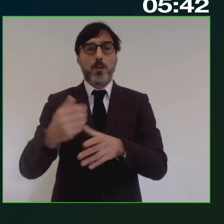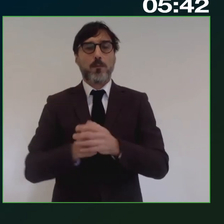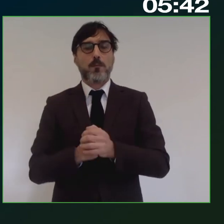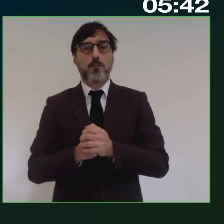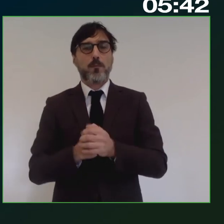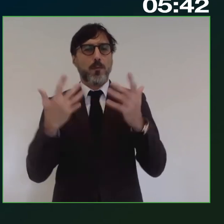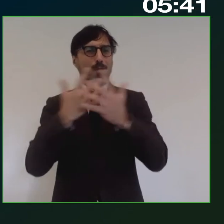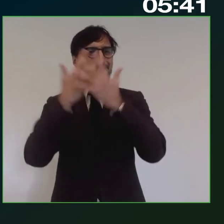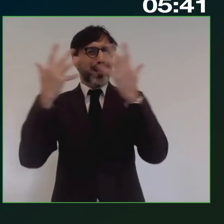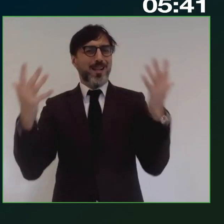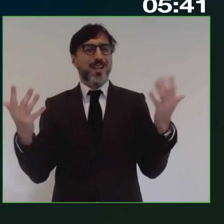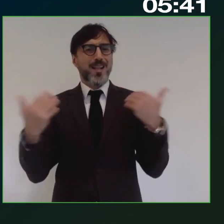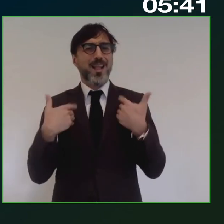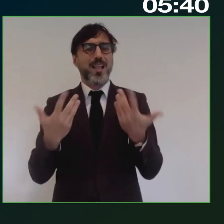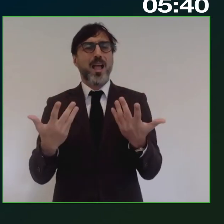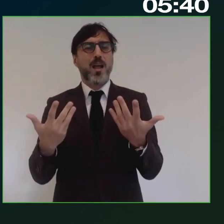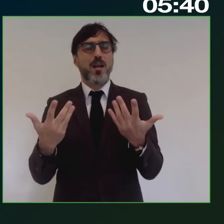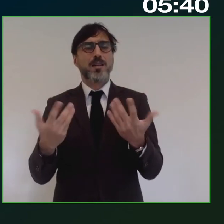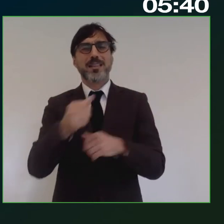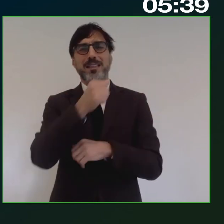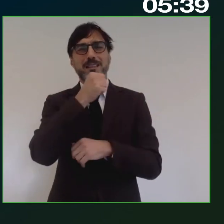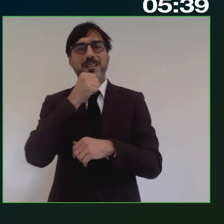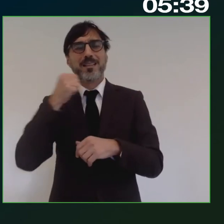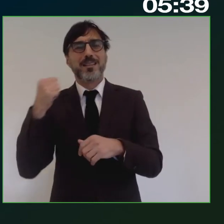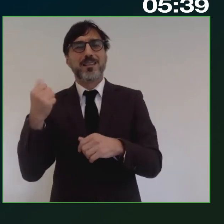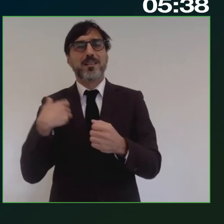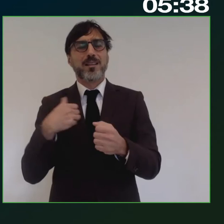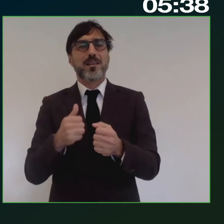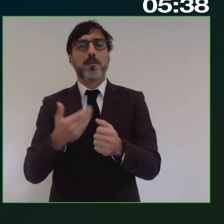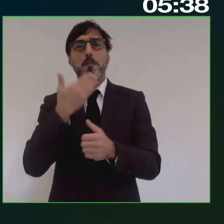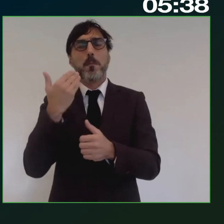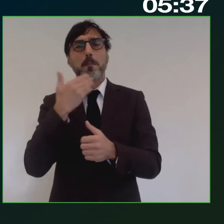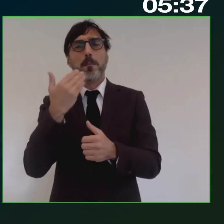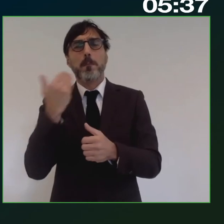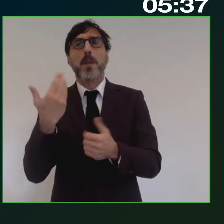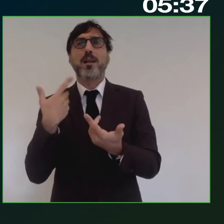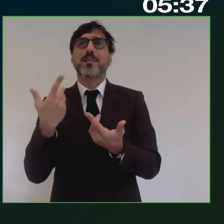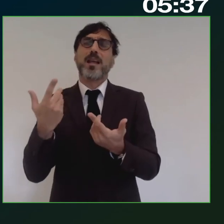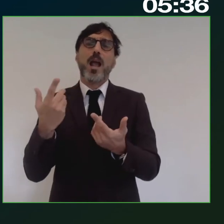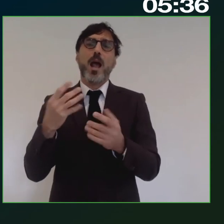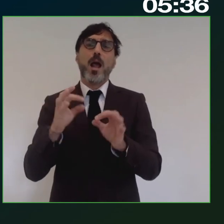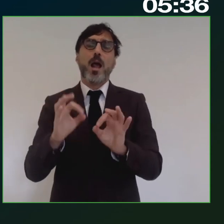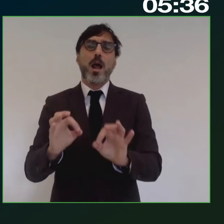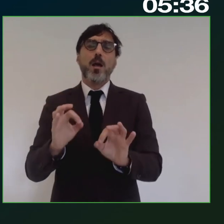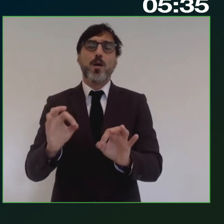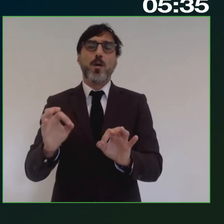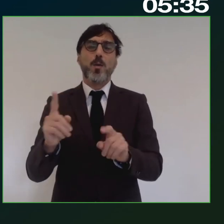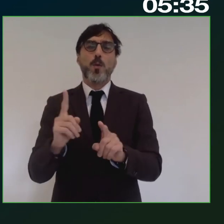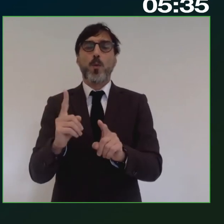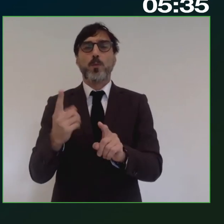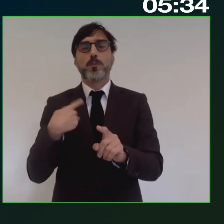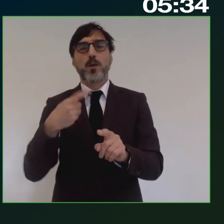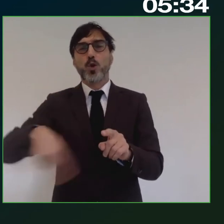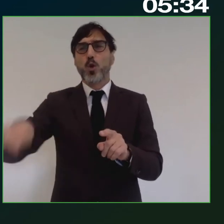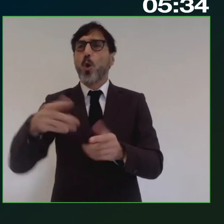chiaro che comunque manca sempre una parte, cioè nel senso manca una parte ascendente, nel senso veniamo